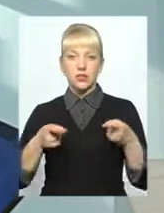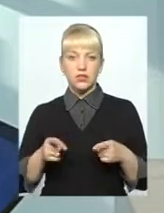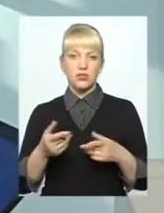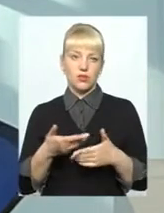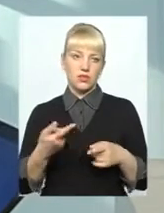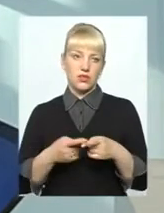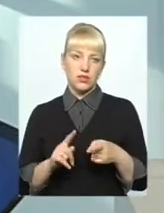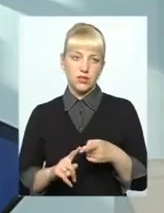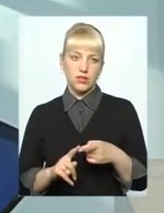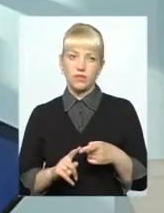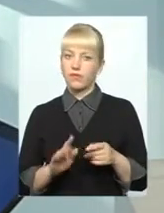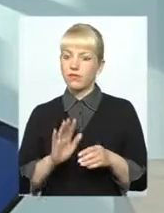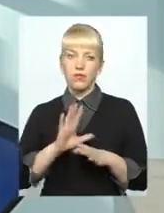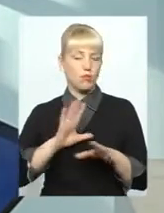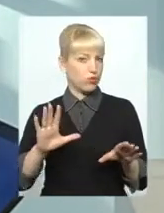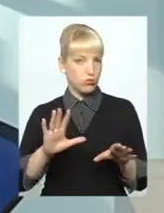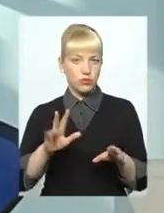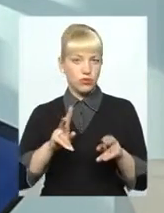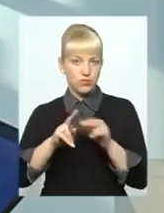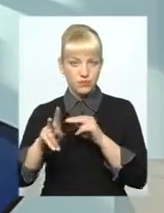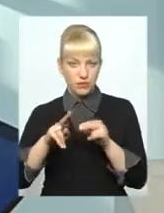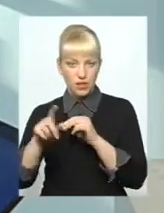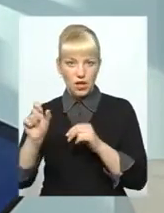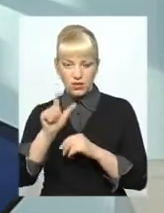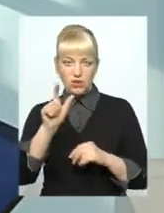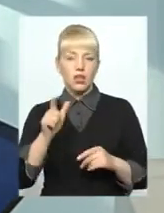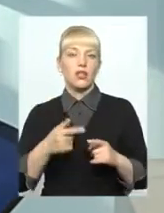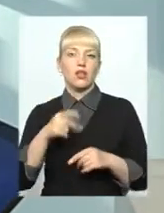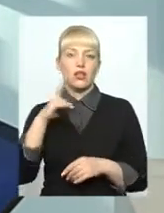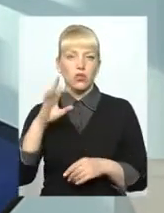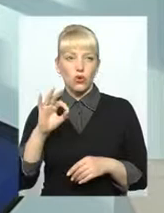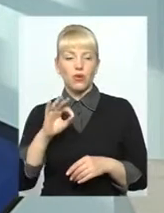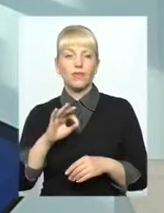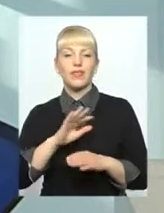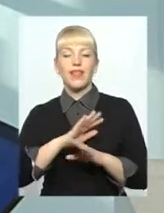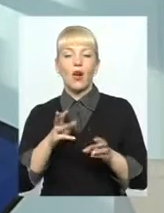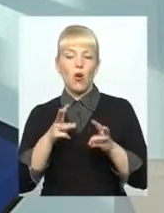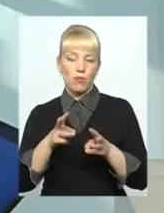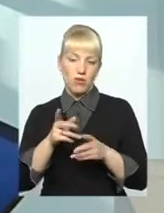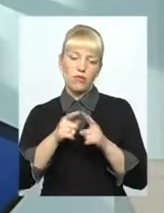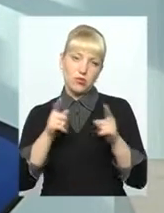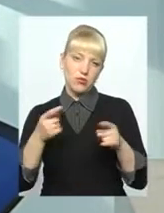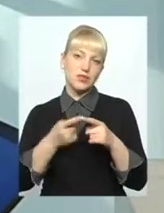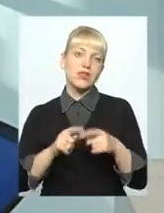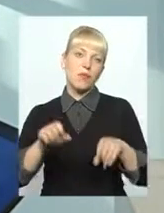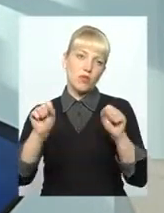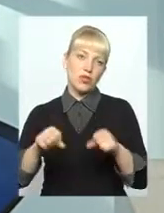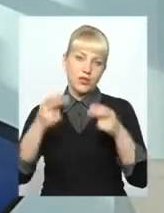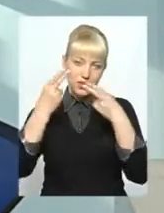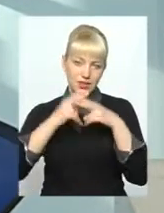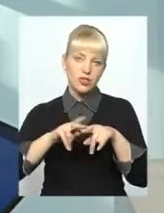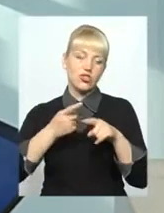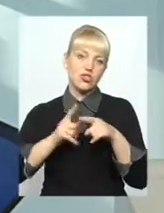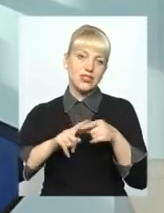мір не приймали, але зараз в неопалювальний період це можливо. Технічно це